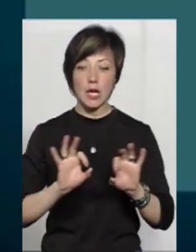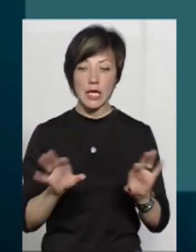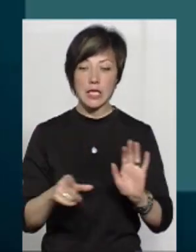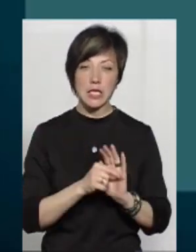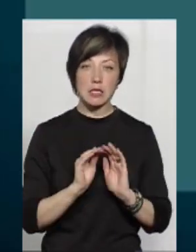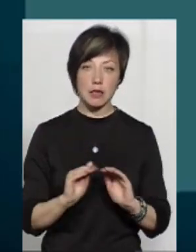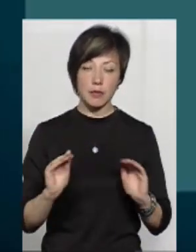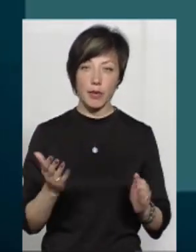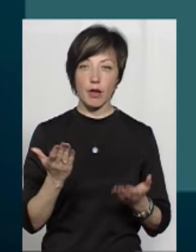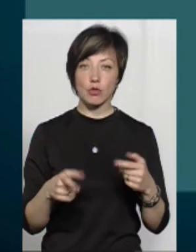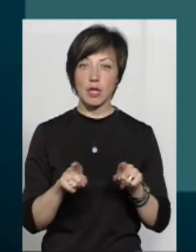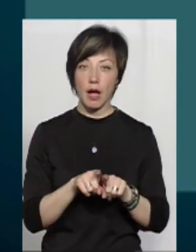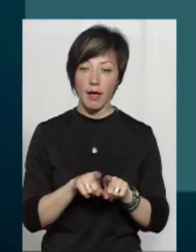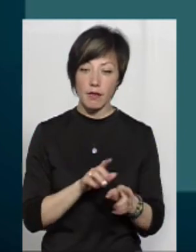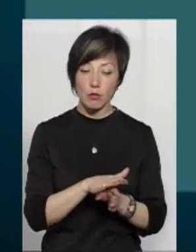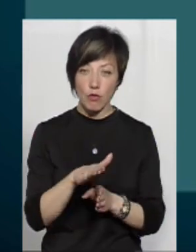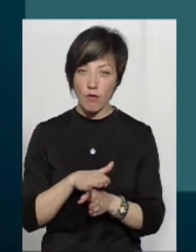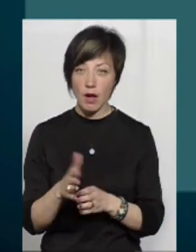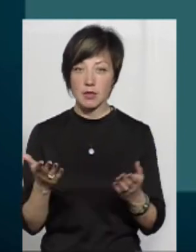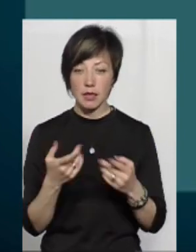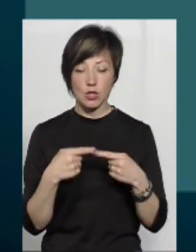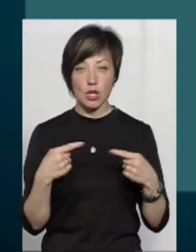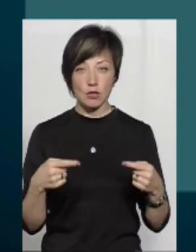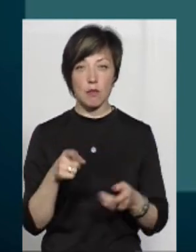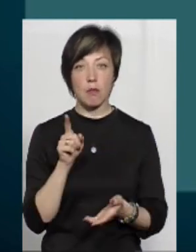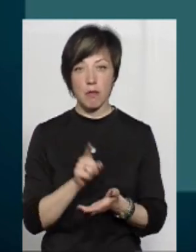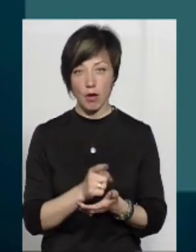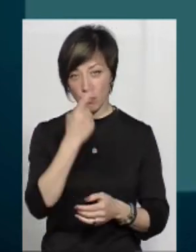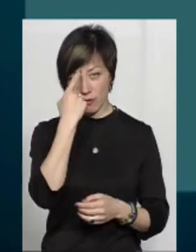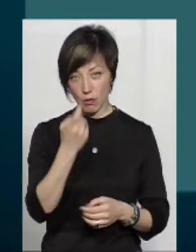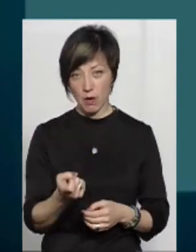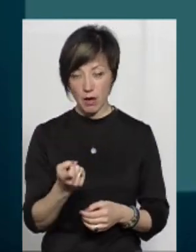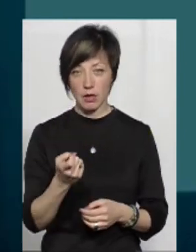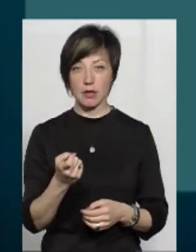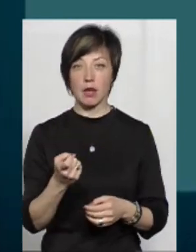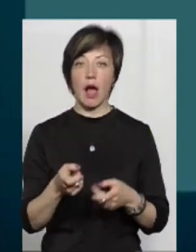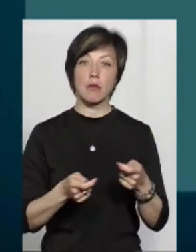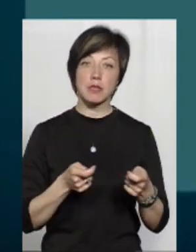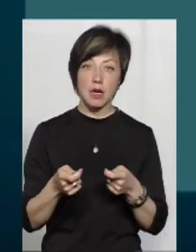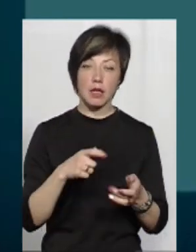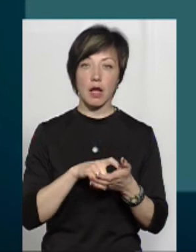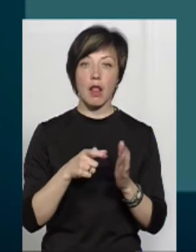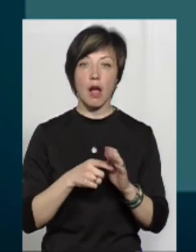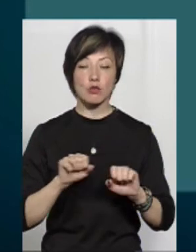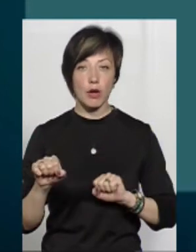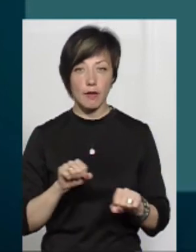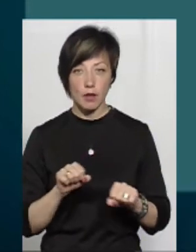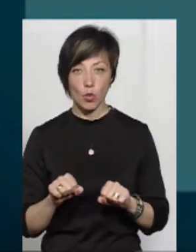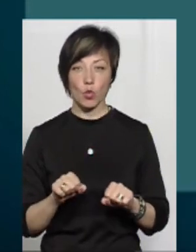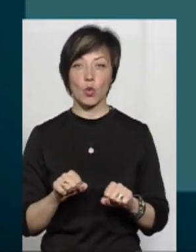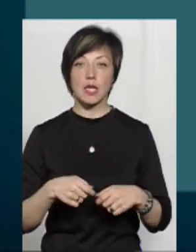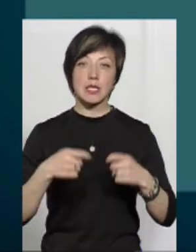також, що якщо такі відбуваються якісь речі, вони мають повідомляти адміністрації, класному керівнику,